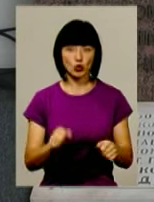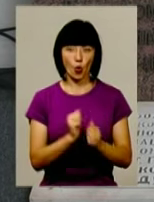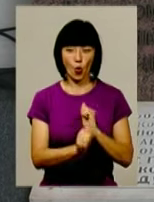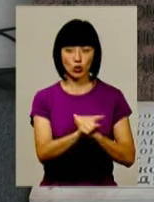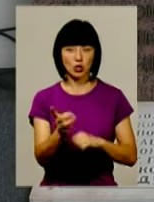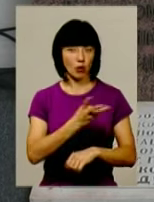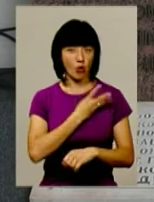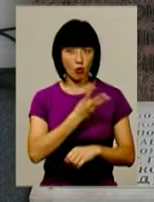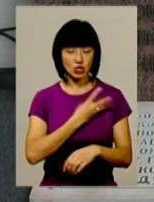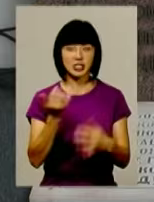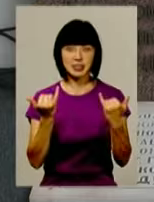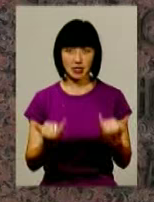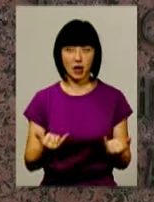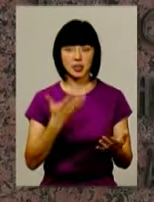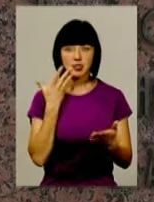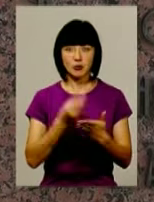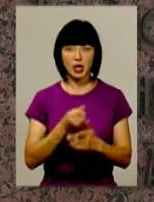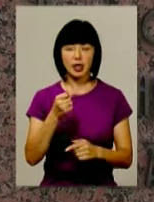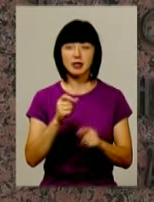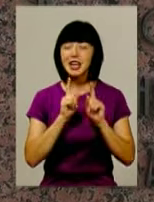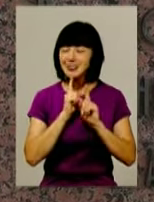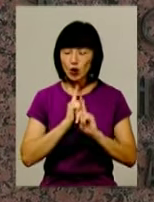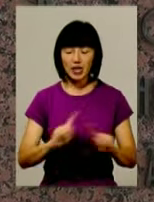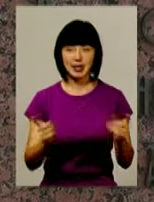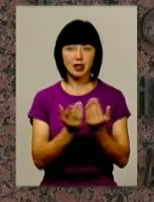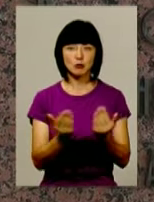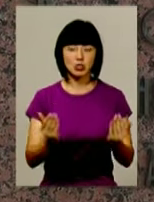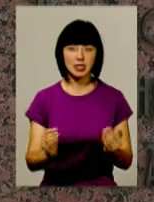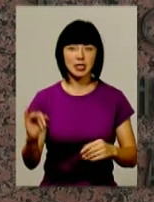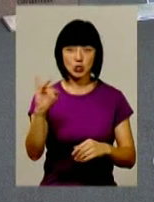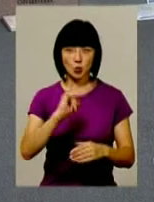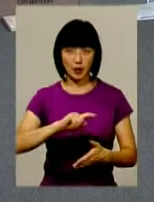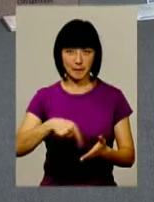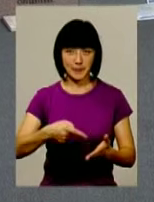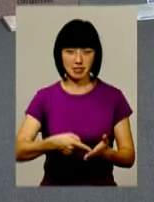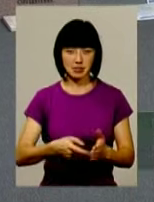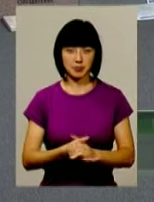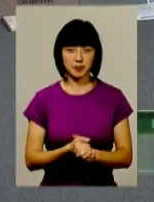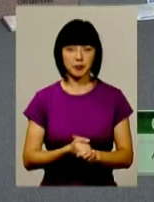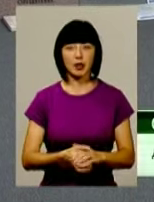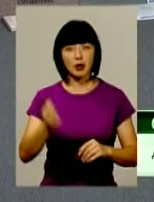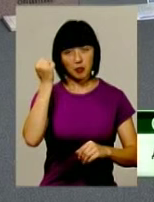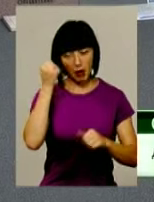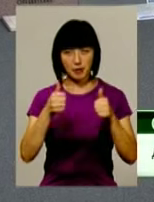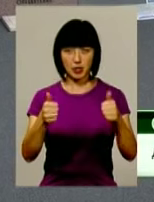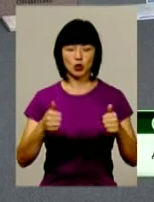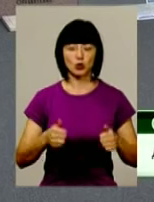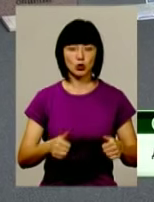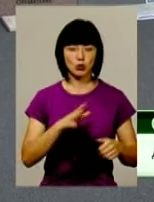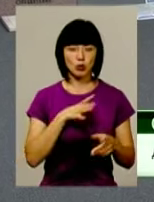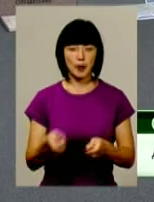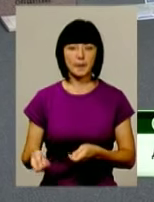кожен охочий і зараз. На своїй рідній експозиції в Музеї історії міста. Пам'ятні дошки були